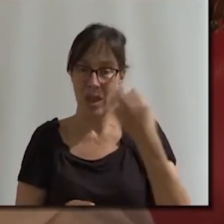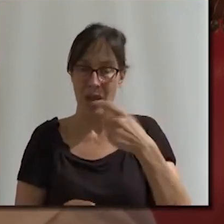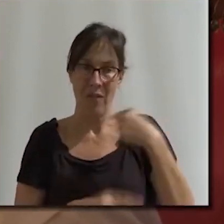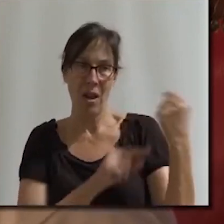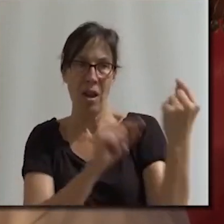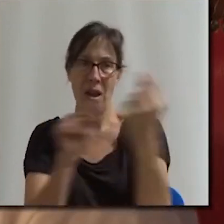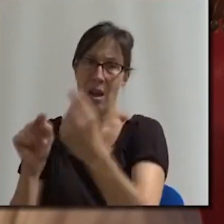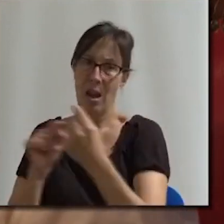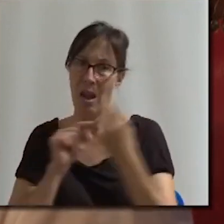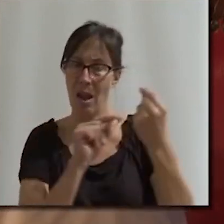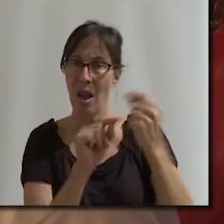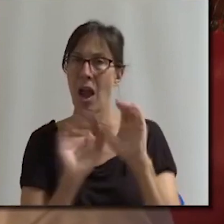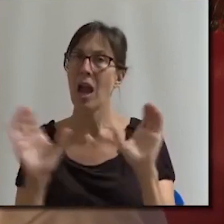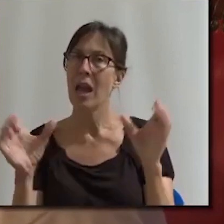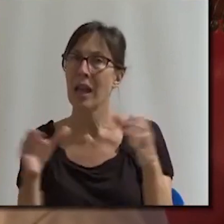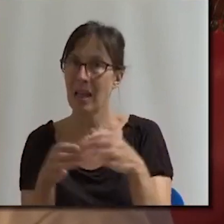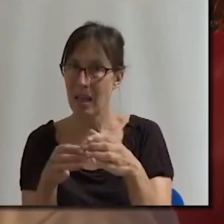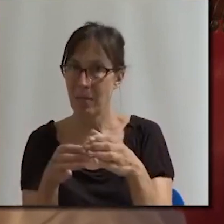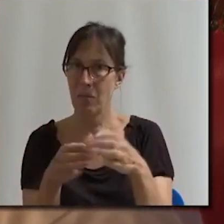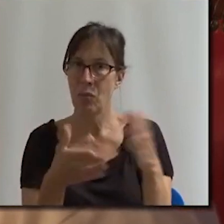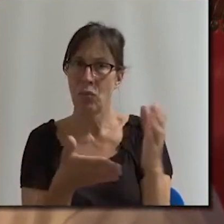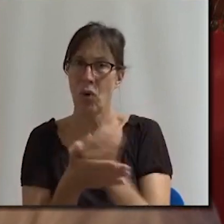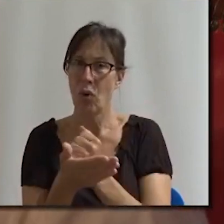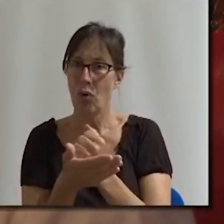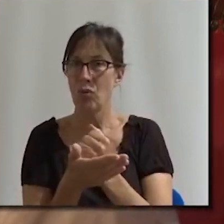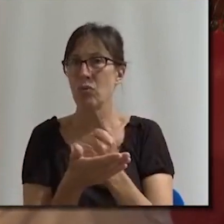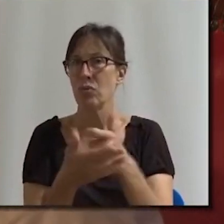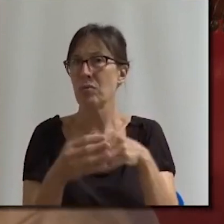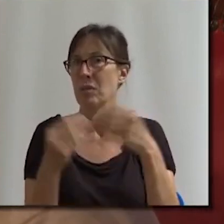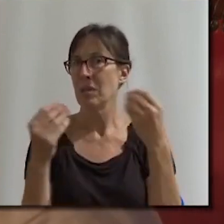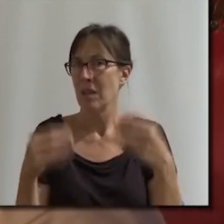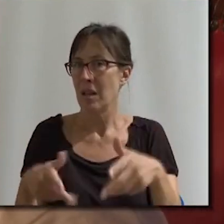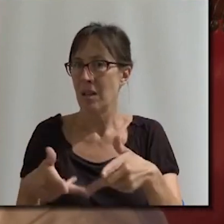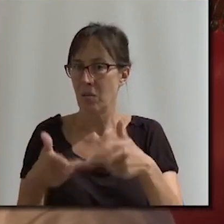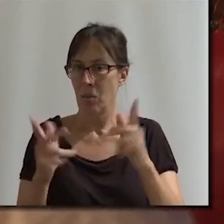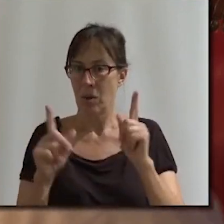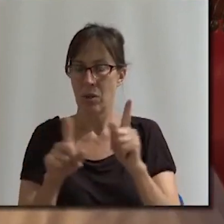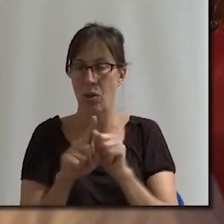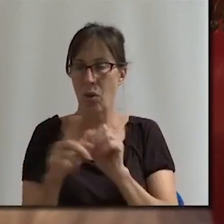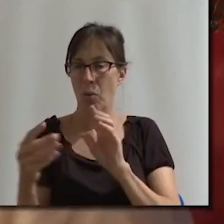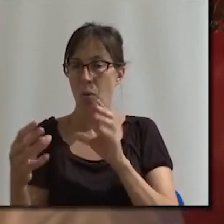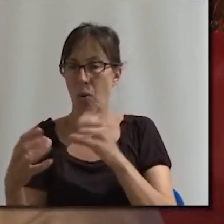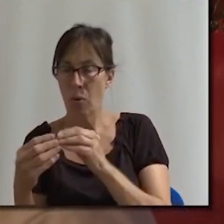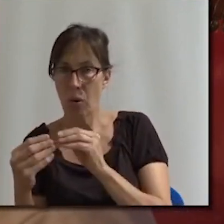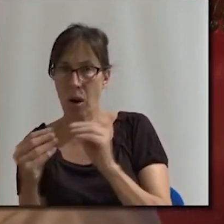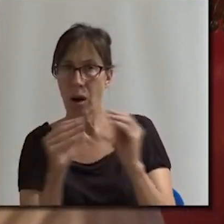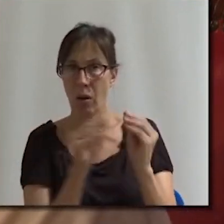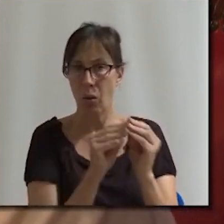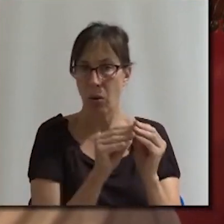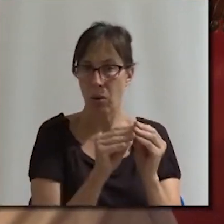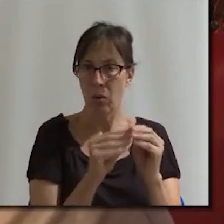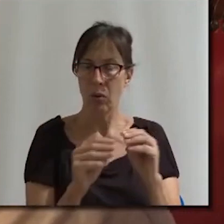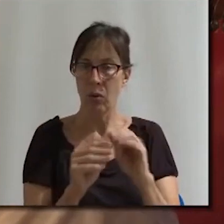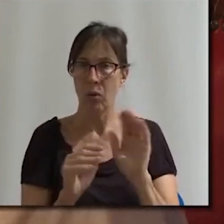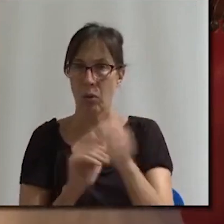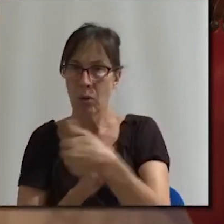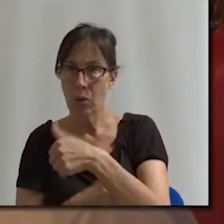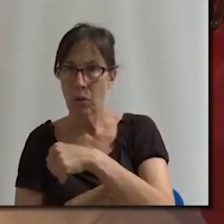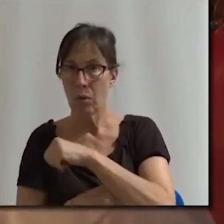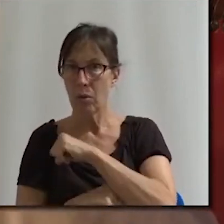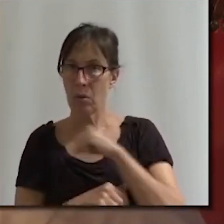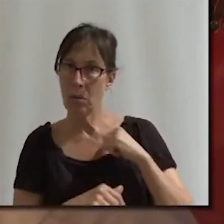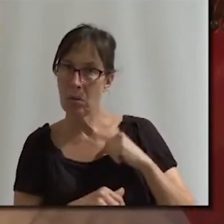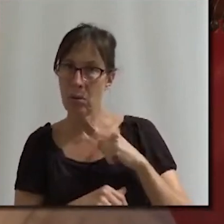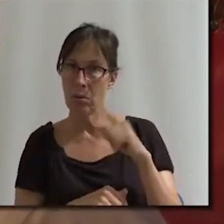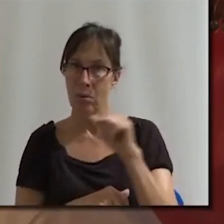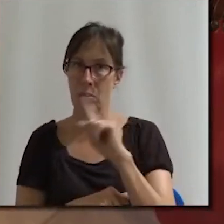forma conjunta amb tots els grups democràtics, no amb l'extrema dreta, es fan amb el conjunt de la ciutadania i és el que